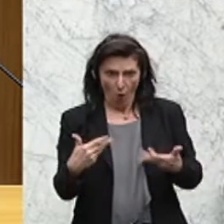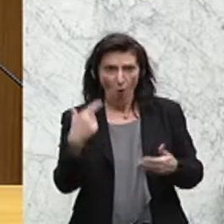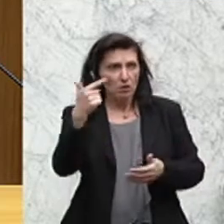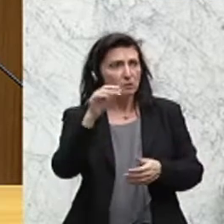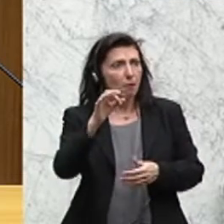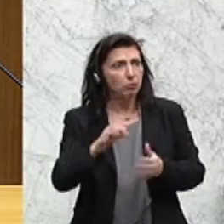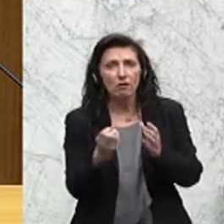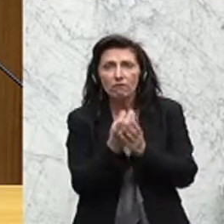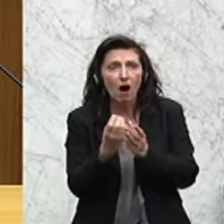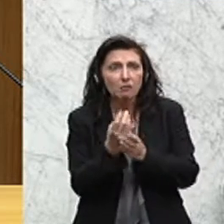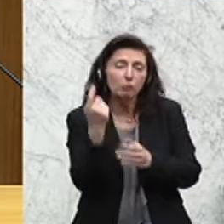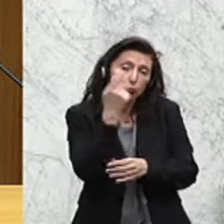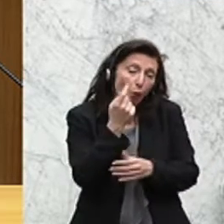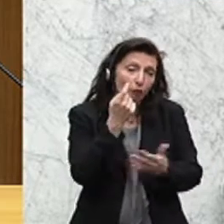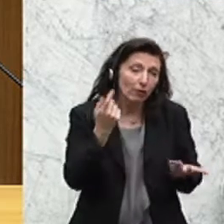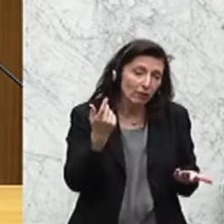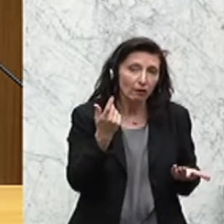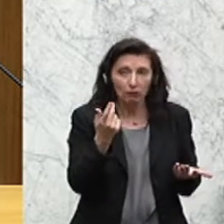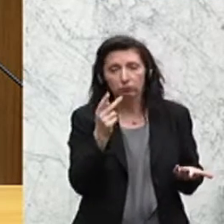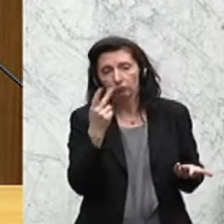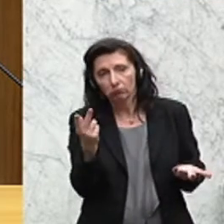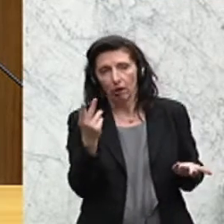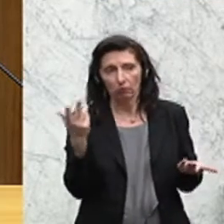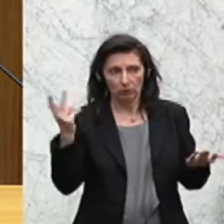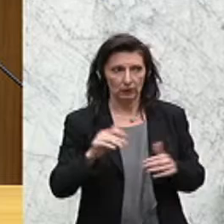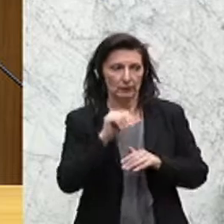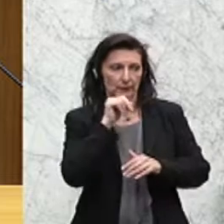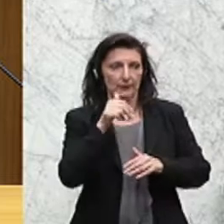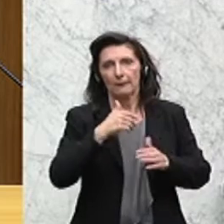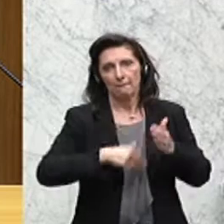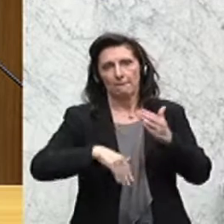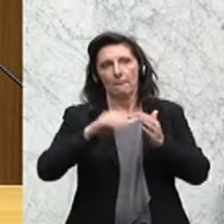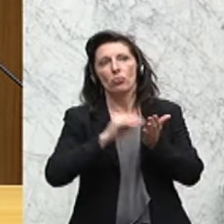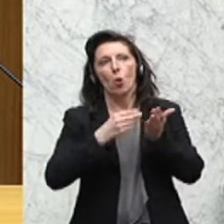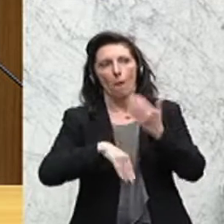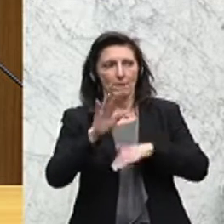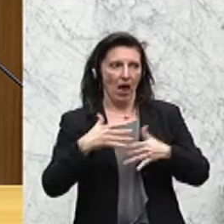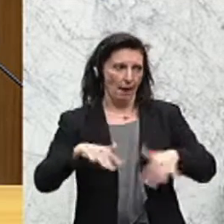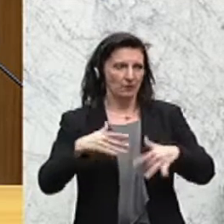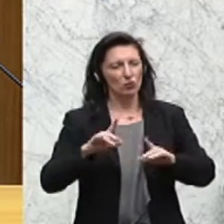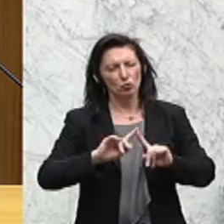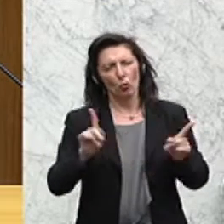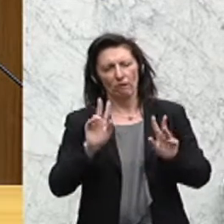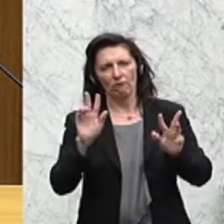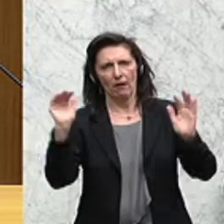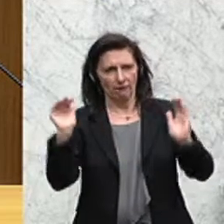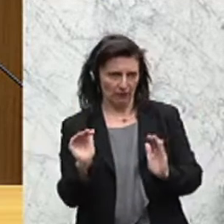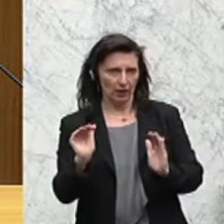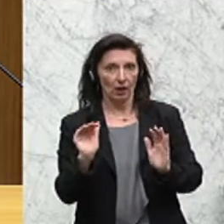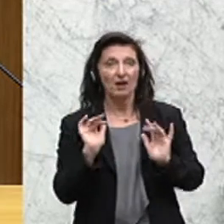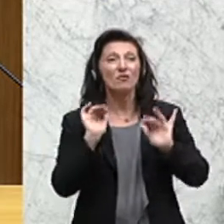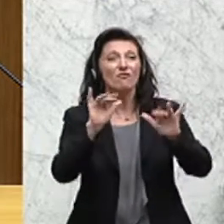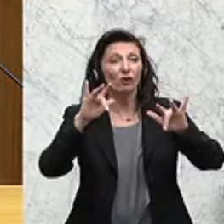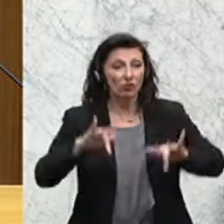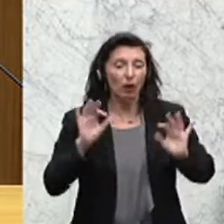und wir werden hoffentlich die Prognose auch haben, keinen Anstieg, vielleicht sogar einen leichten Rückgang bei den Arbeitslosenzahlen haben. Es wirkt und ist gut.